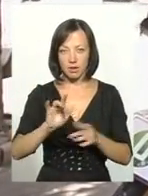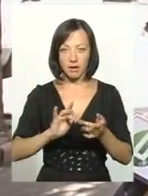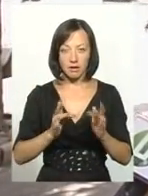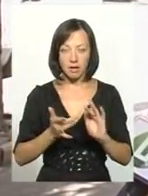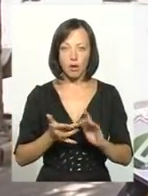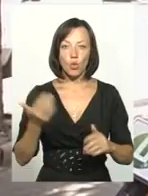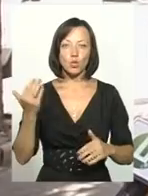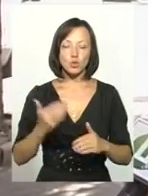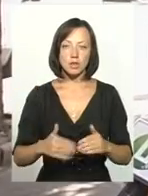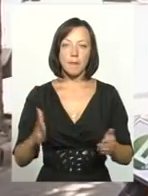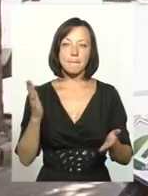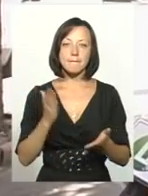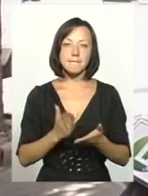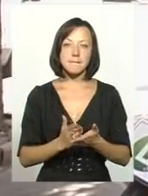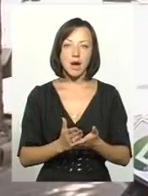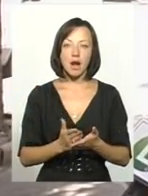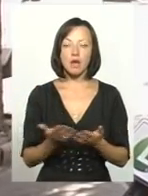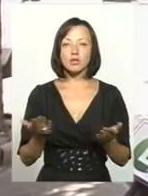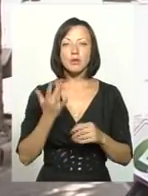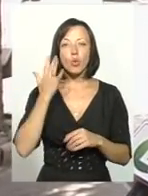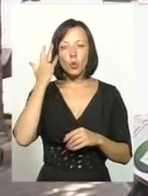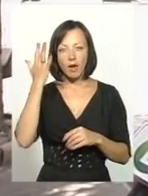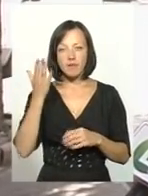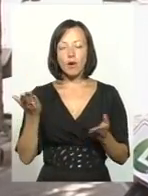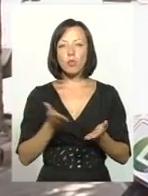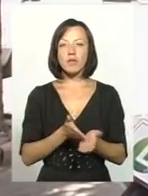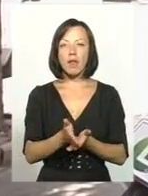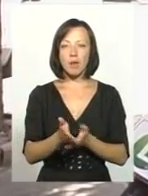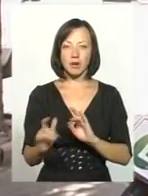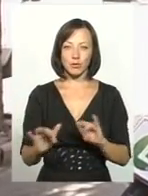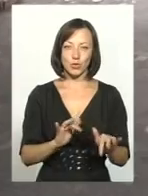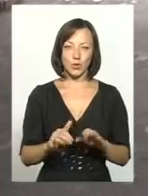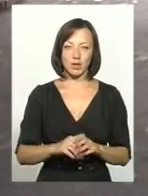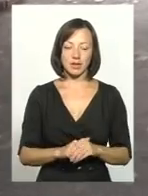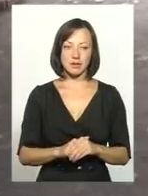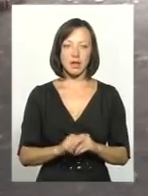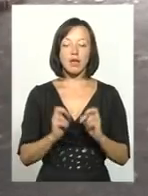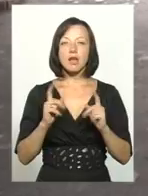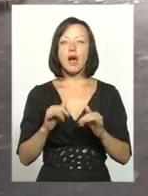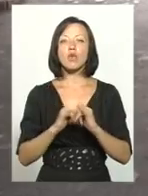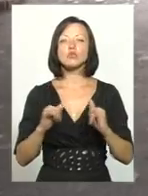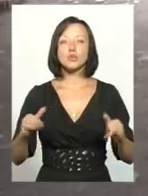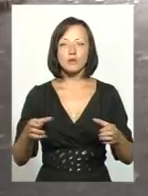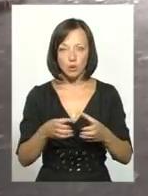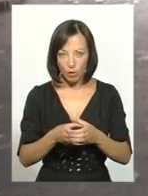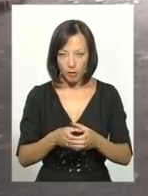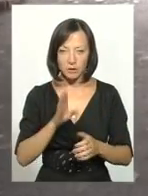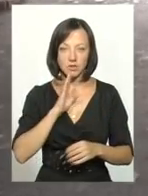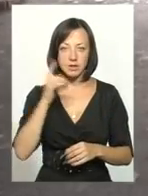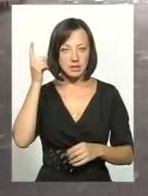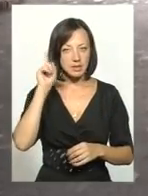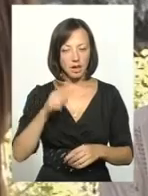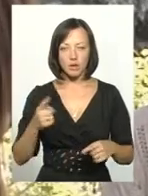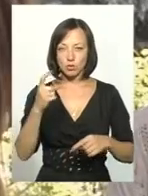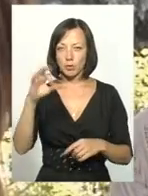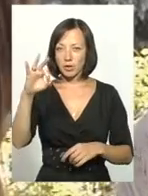вона вже має хоча б уявлення, в якому напрямку рухатися. Як розбудовувати громаду, пані Наталя знає